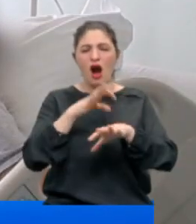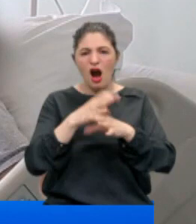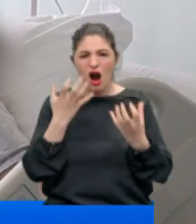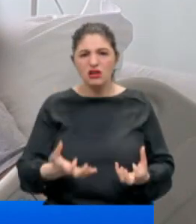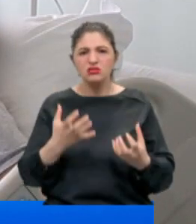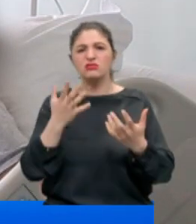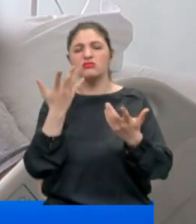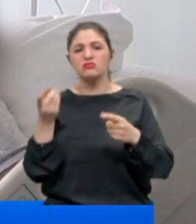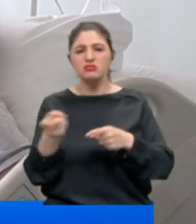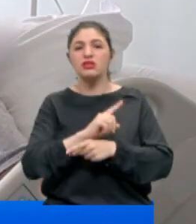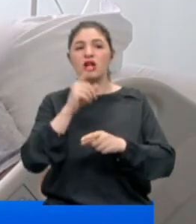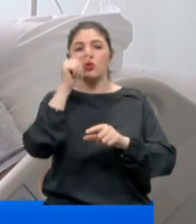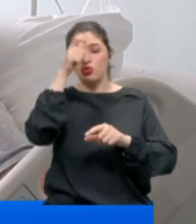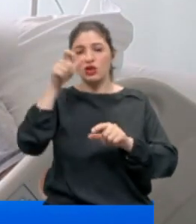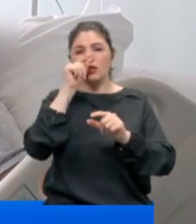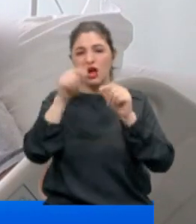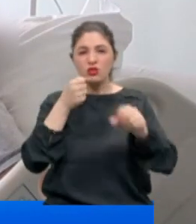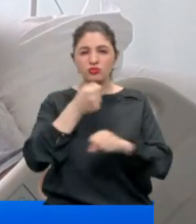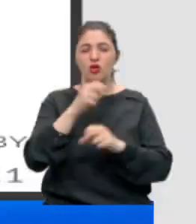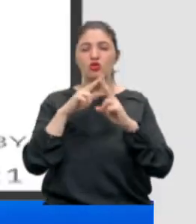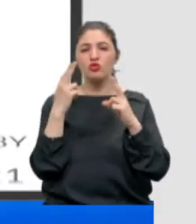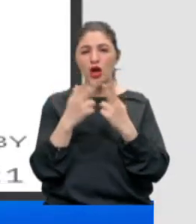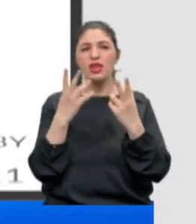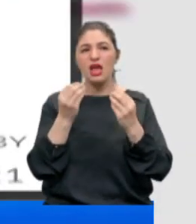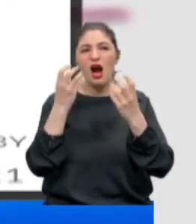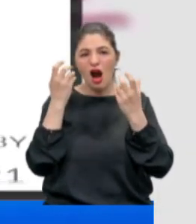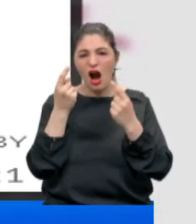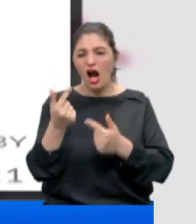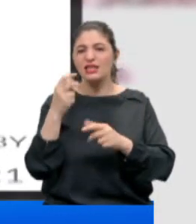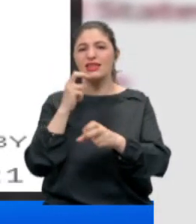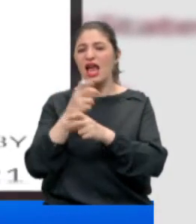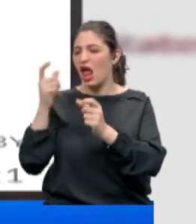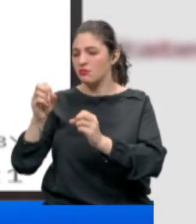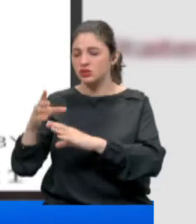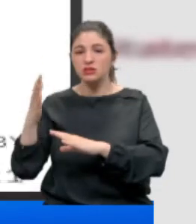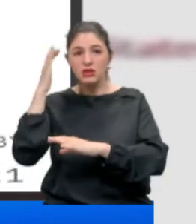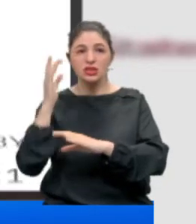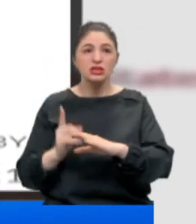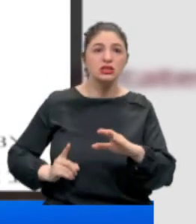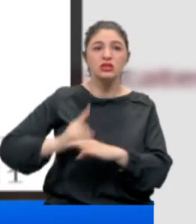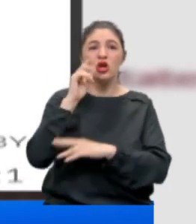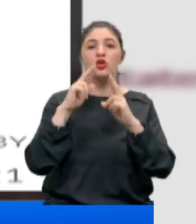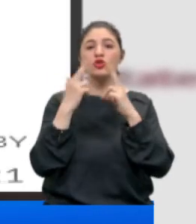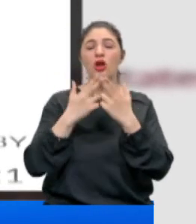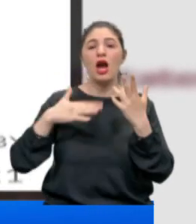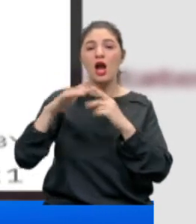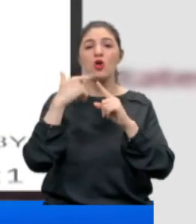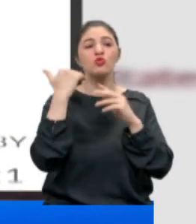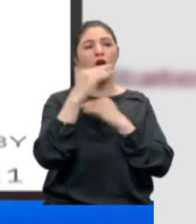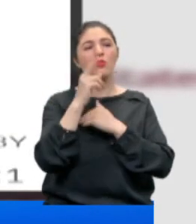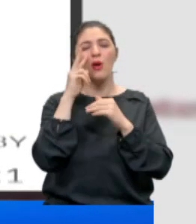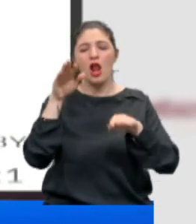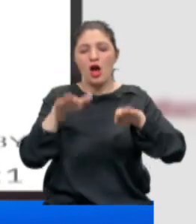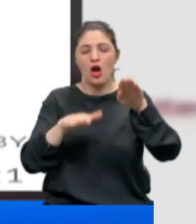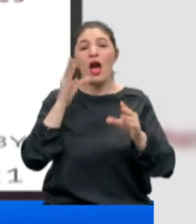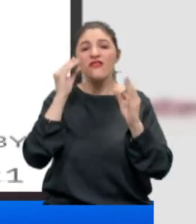sayılarıyla Türkiye salgınla mücadelede dünyadaki daha az riskli yerini terk ederek zirveye çıktı. Dünya genelinde nüfusu oranla